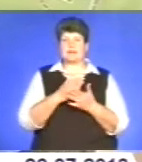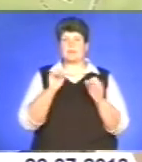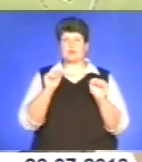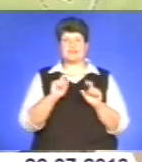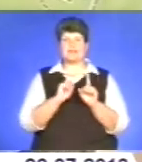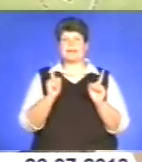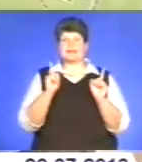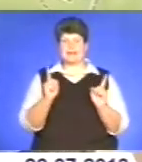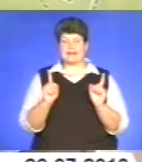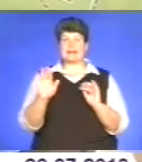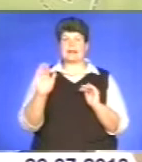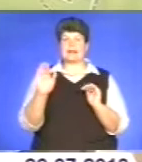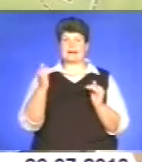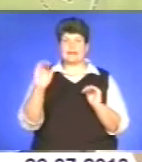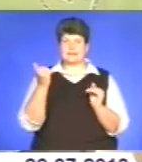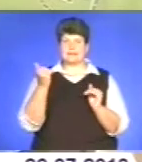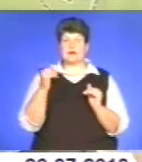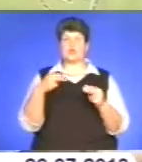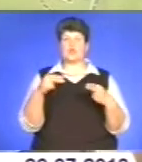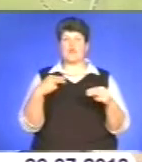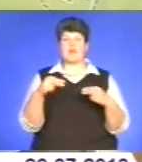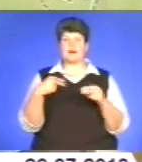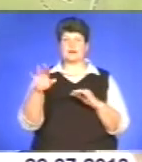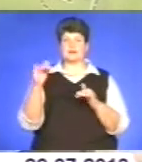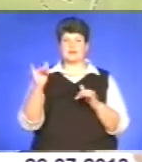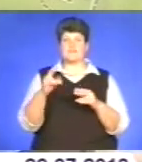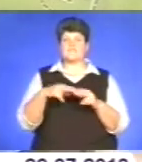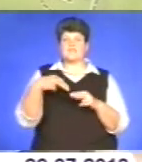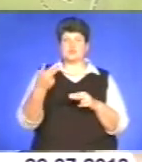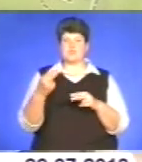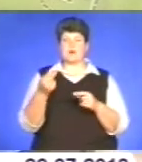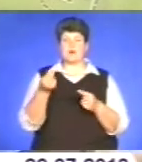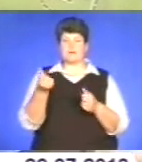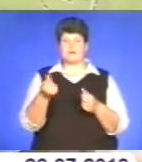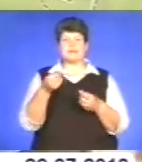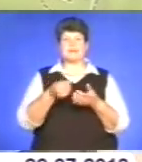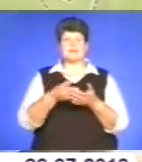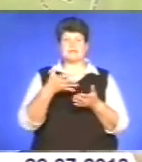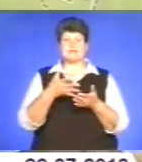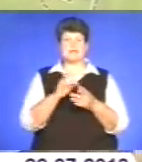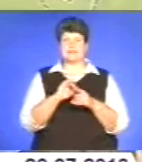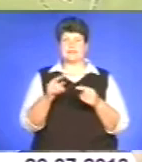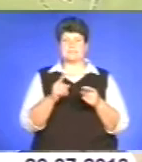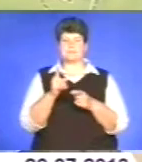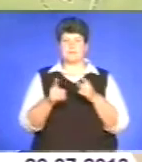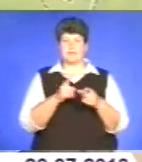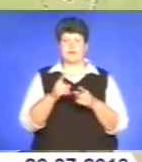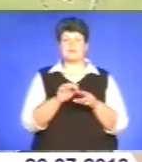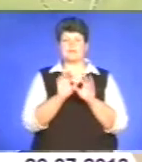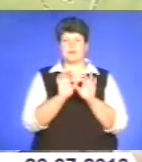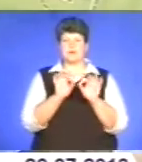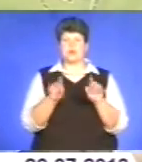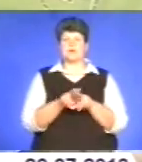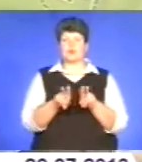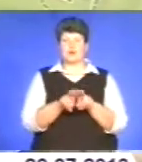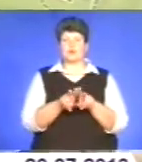кредиту чи лізінгу, а товарні кредити, так звані підсрочки оплати, де ціна не змінюється, але нам рівними частинами розподіляють